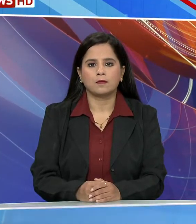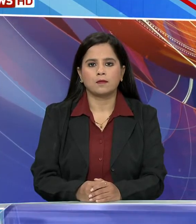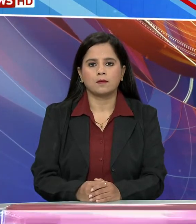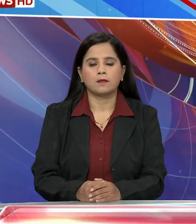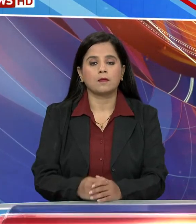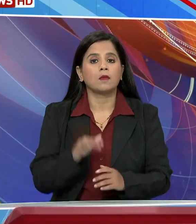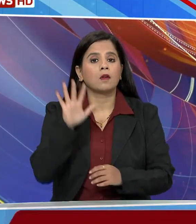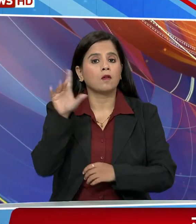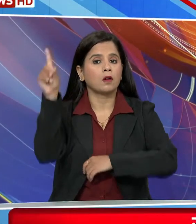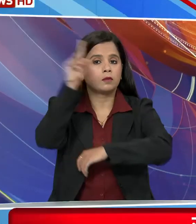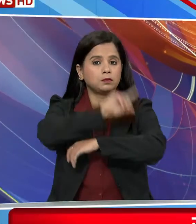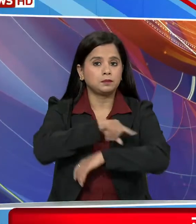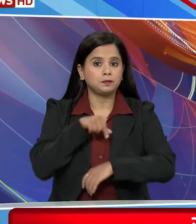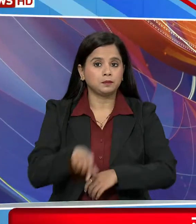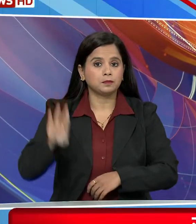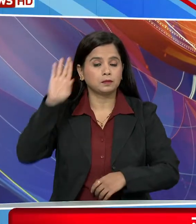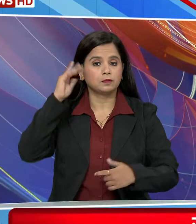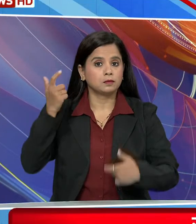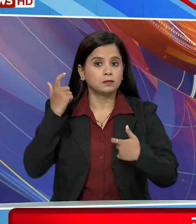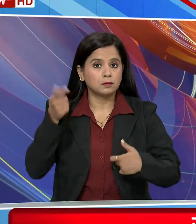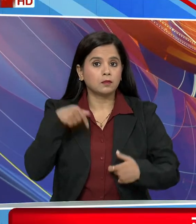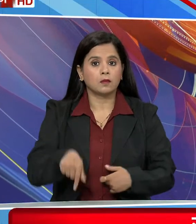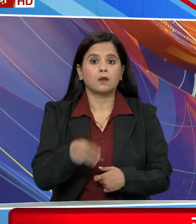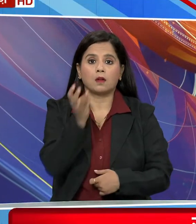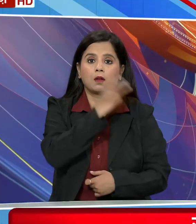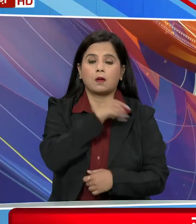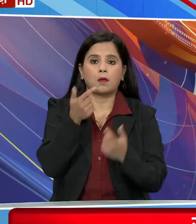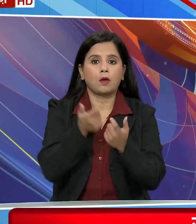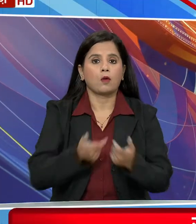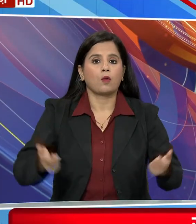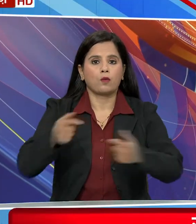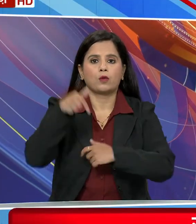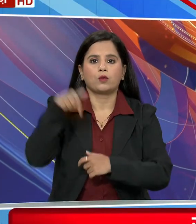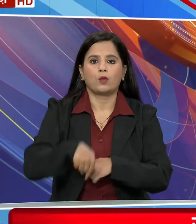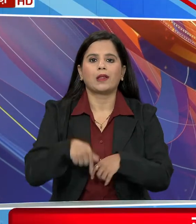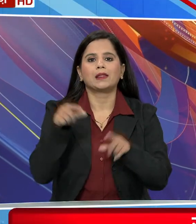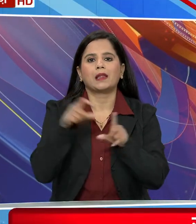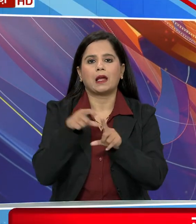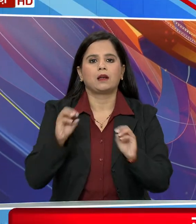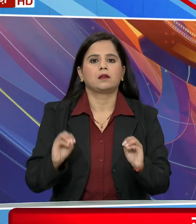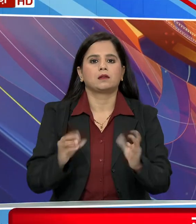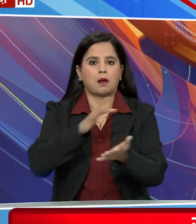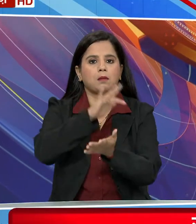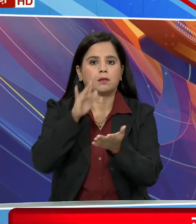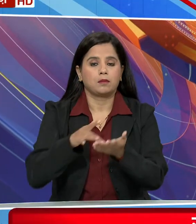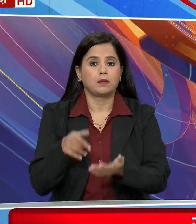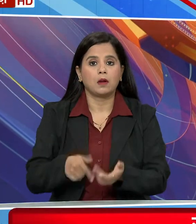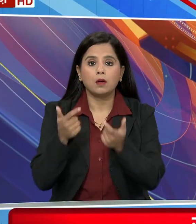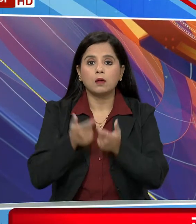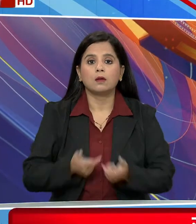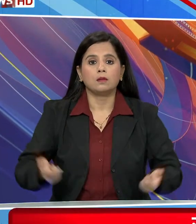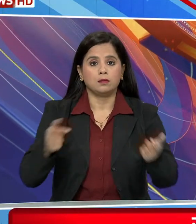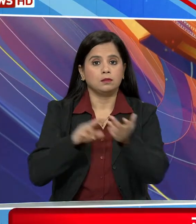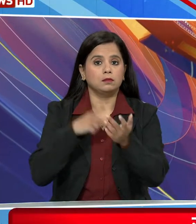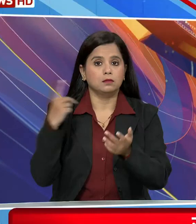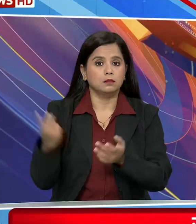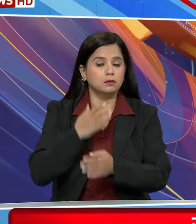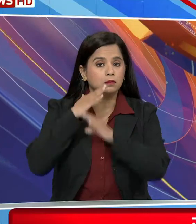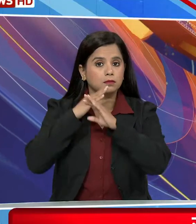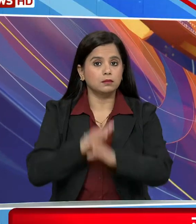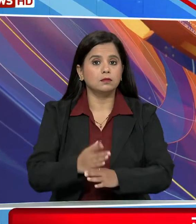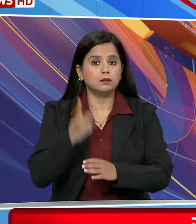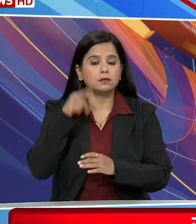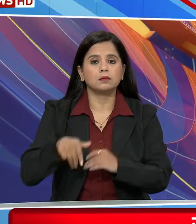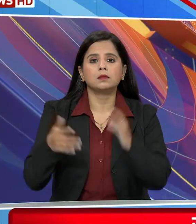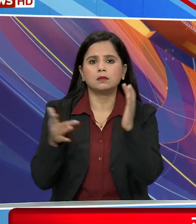पांच दिवसी ए सेना कमांडर सम्मेलन आज से नाइदिल्ली में होका शुरू सम्मेलन में राश्ची सुरक्षा में